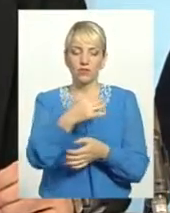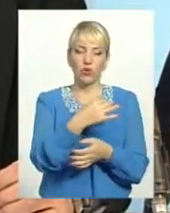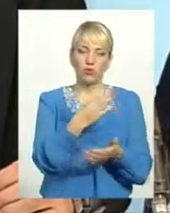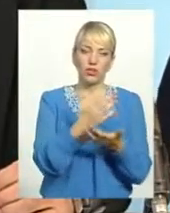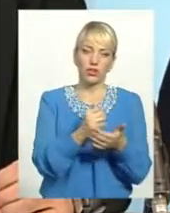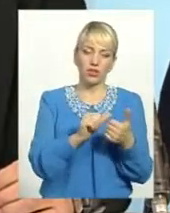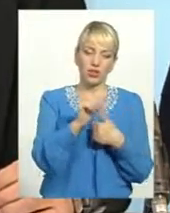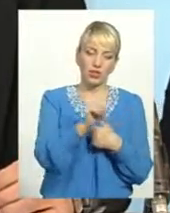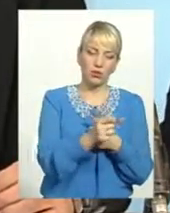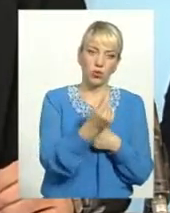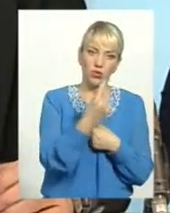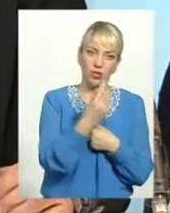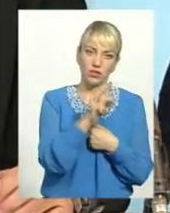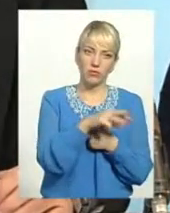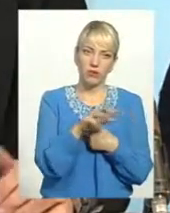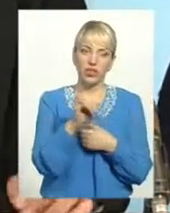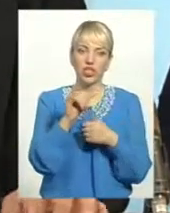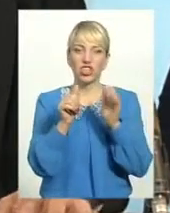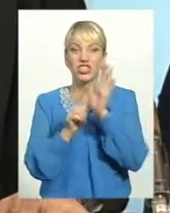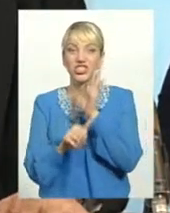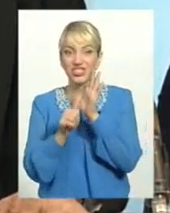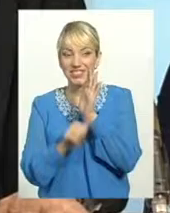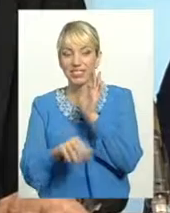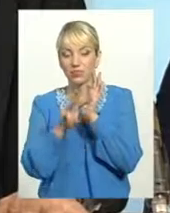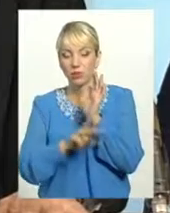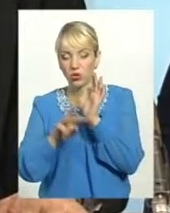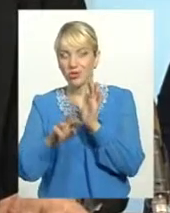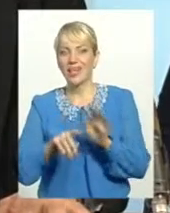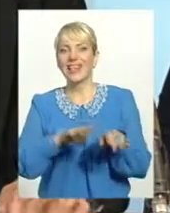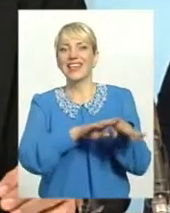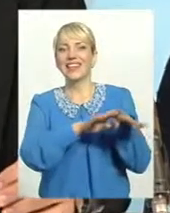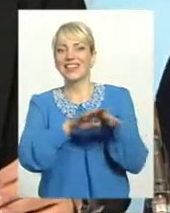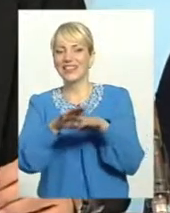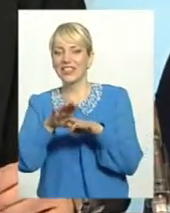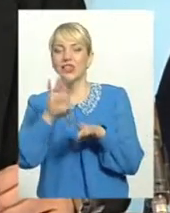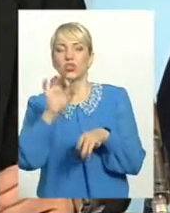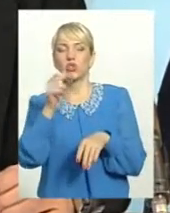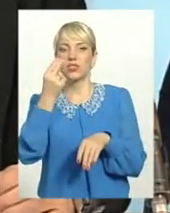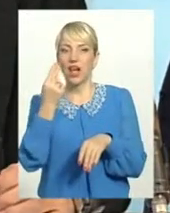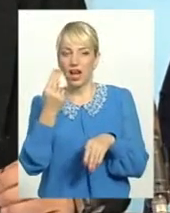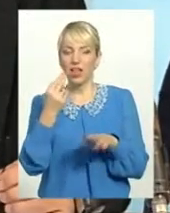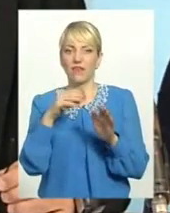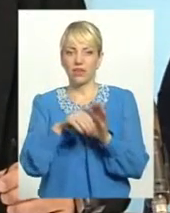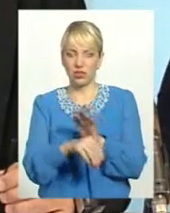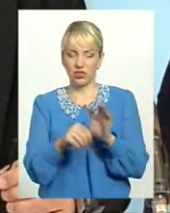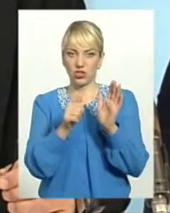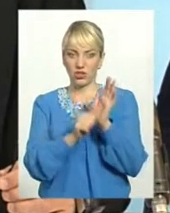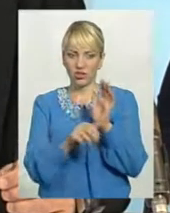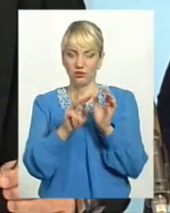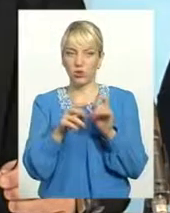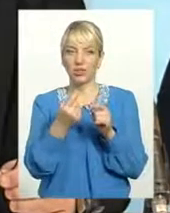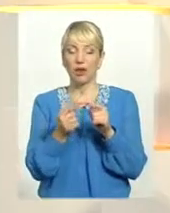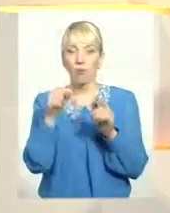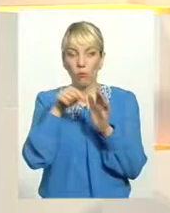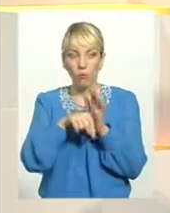ще 60 мільйонів. мільйонів єдиного соціального внеску. Тобто, по суті, ті люди,